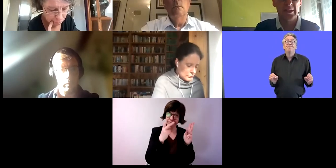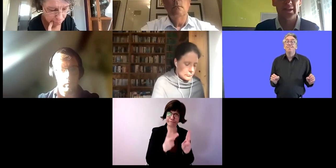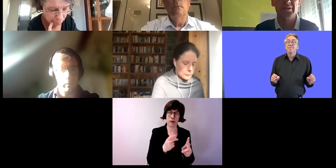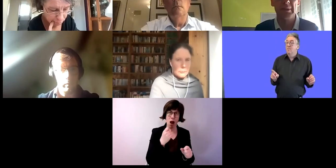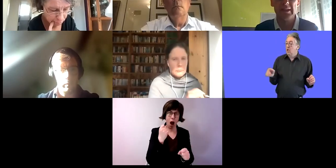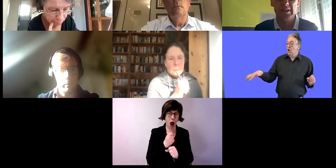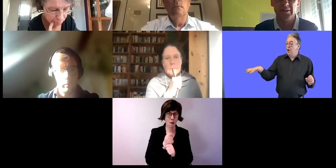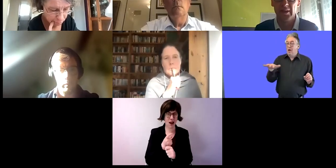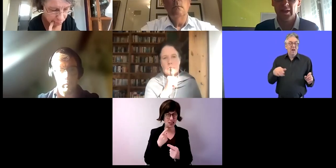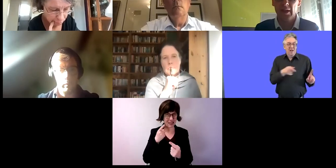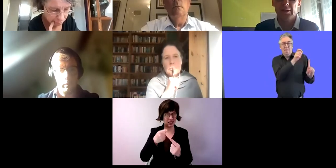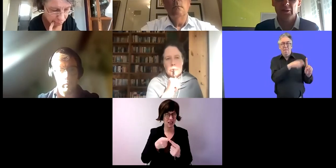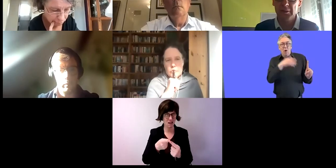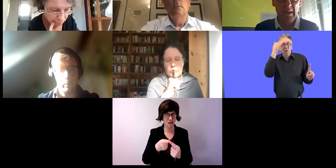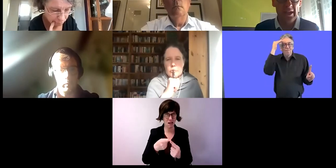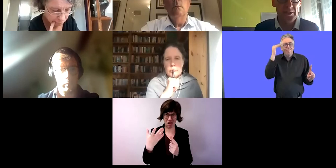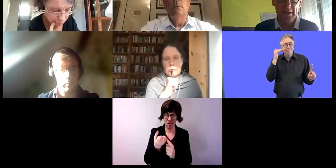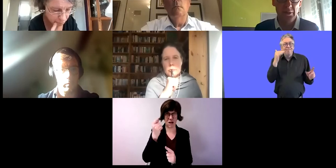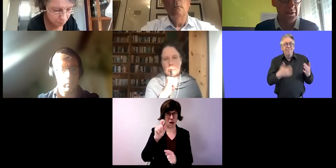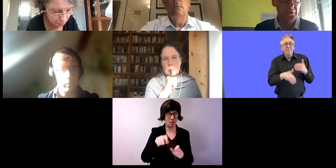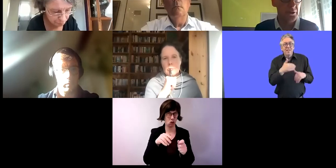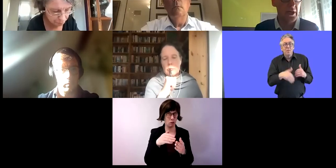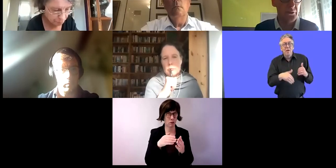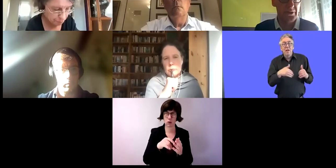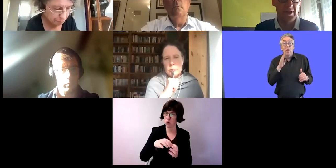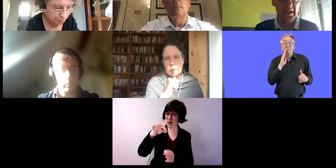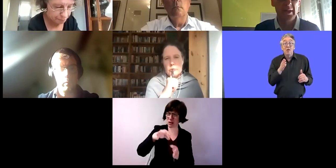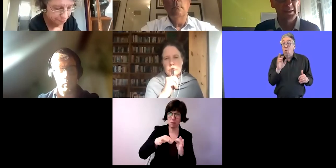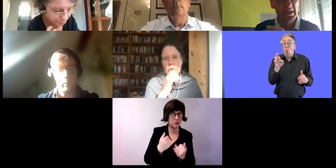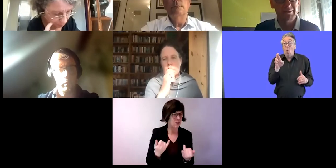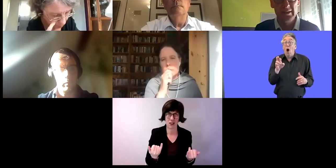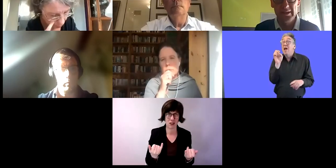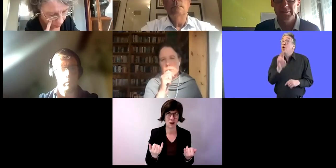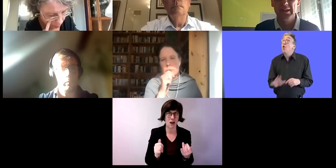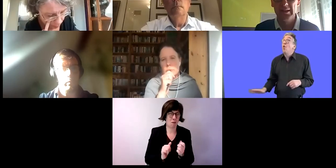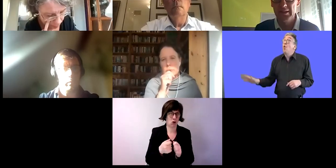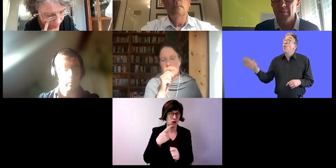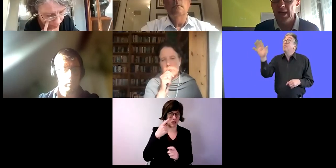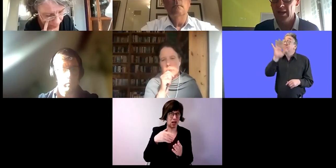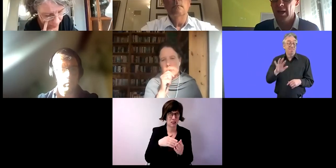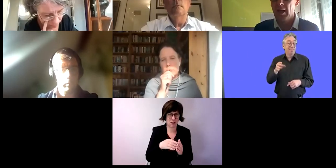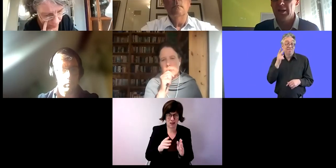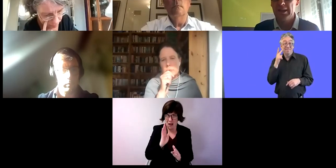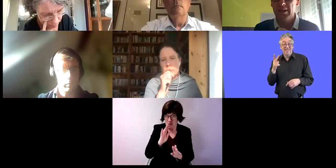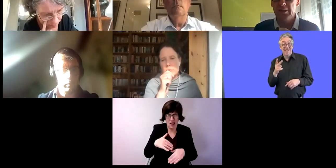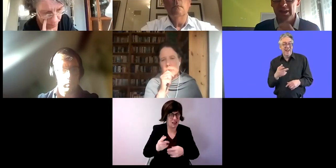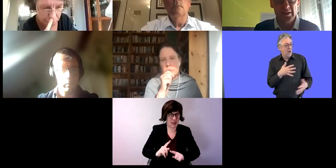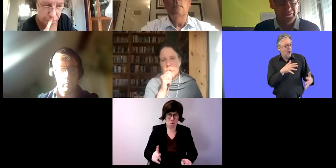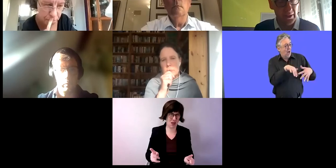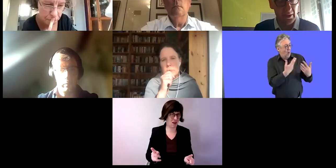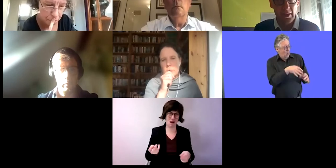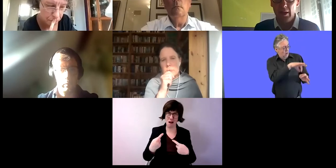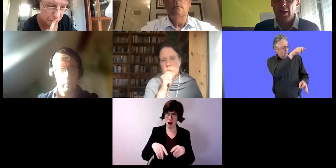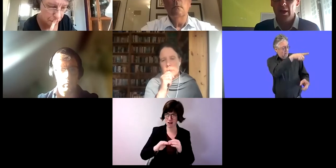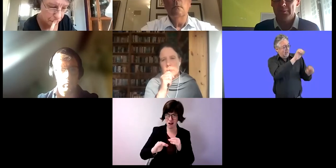von Menschen mit Behinderungen zu messen, insbesondere mit geistigen Behinderungen. Das gibt es nicht in Belgien und in anderen Ländern